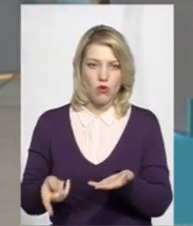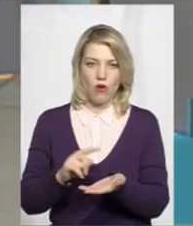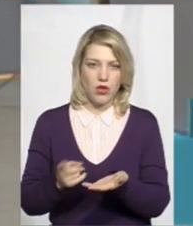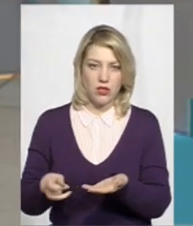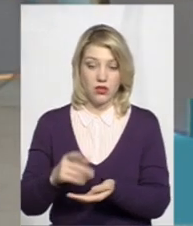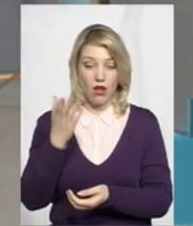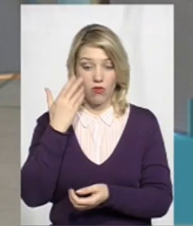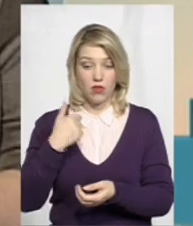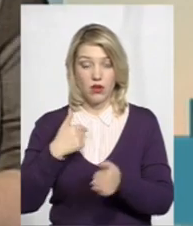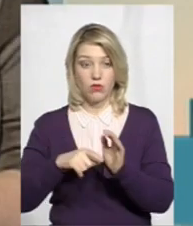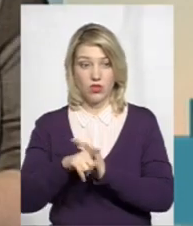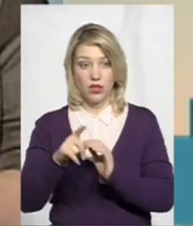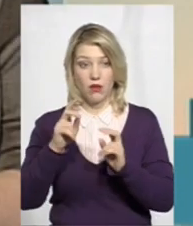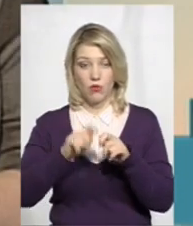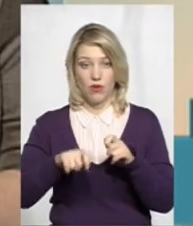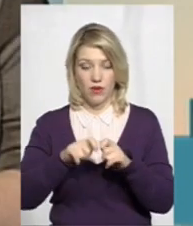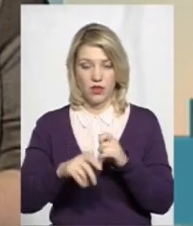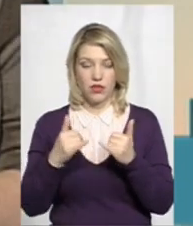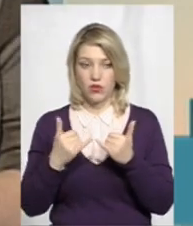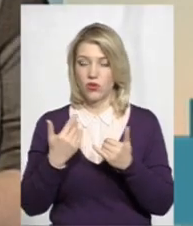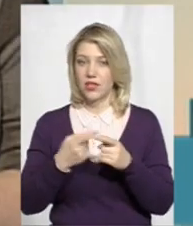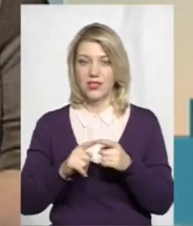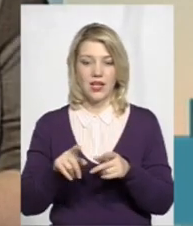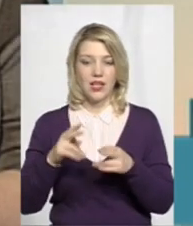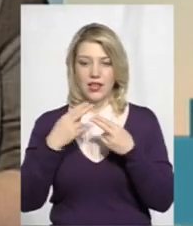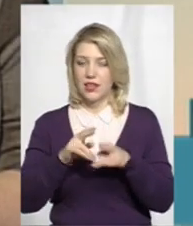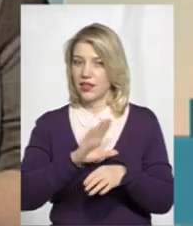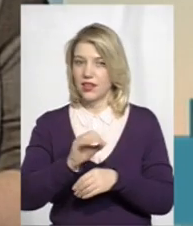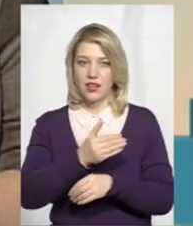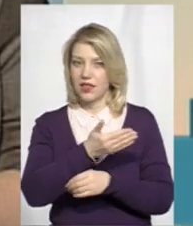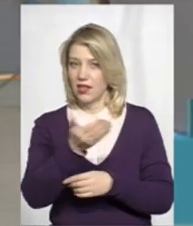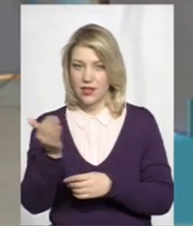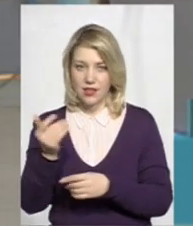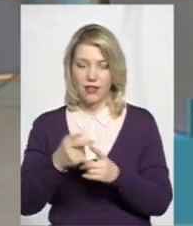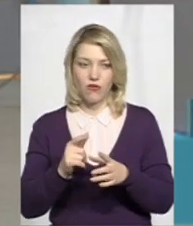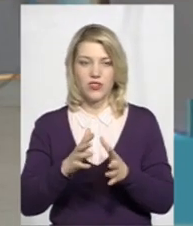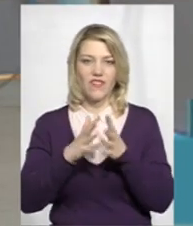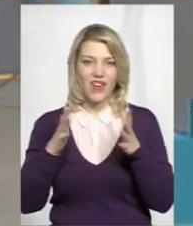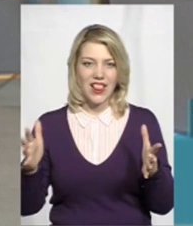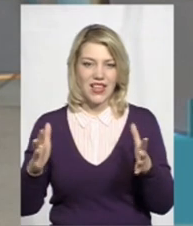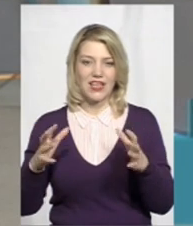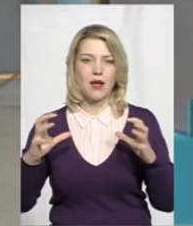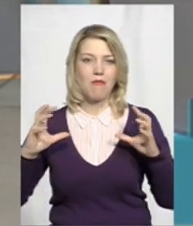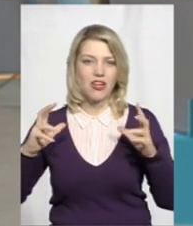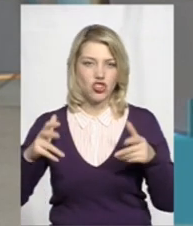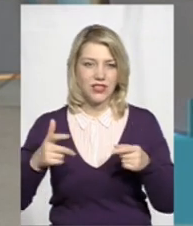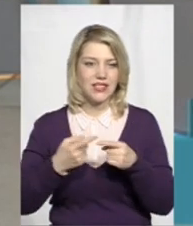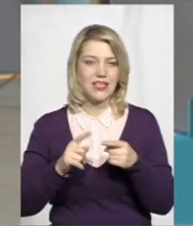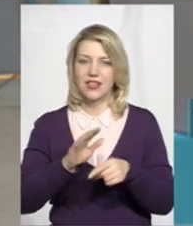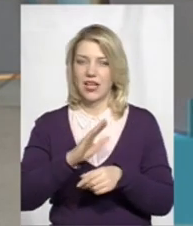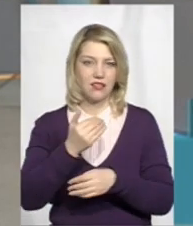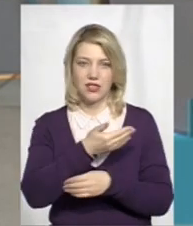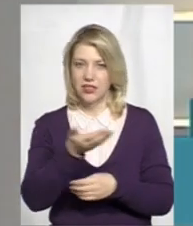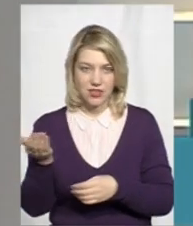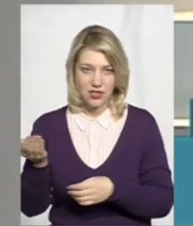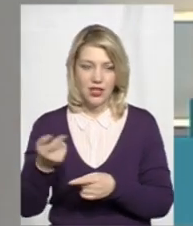почала перевіряти, ну, на сьогодні це не їхня техніка вся, тобто навіть оці великі машини, вони не є їхніми. На